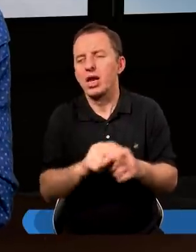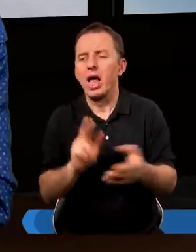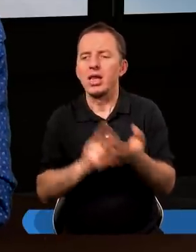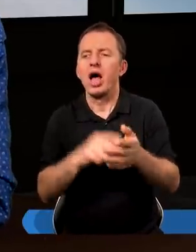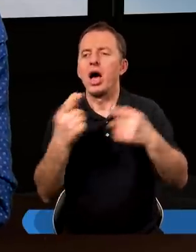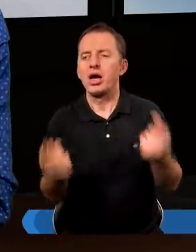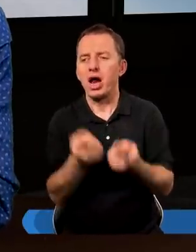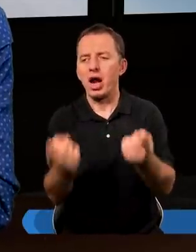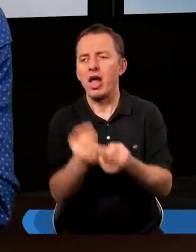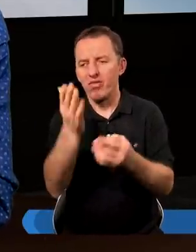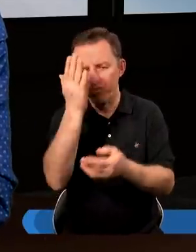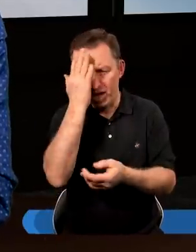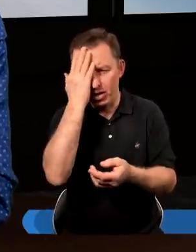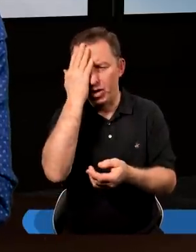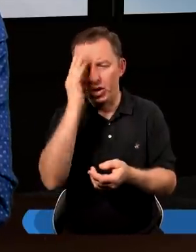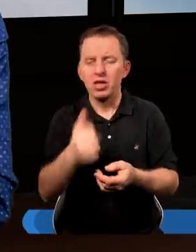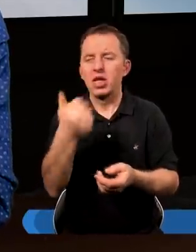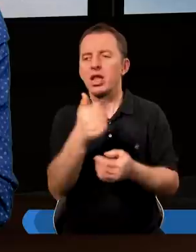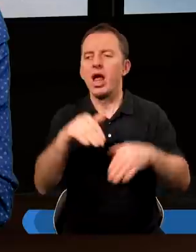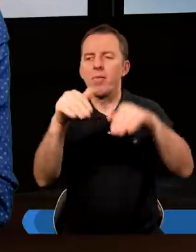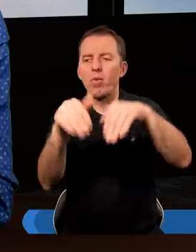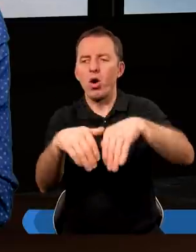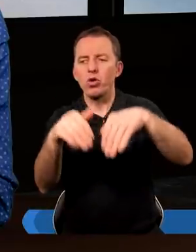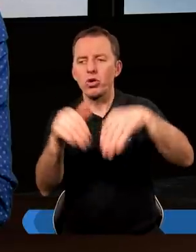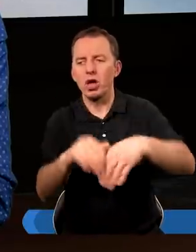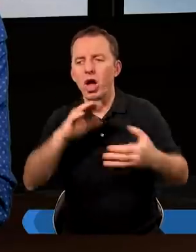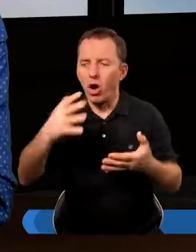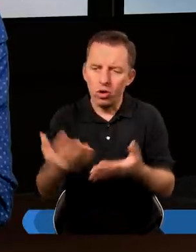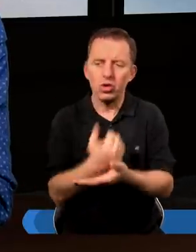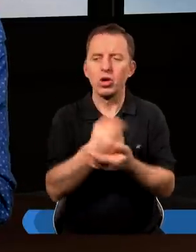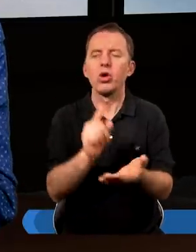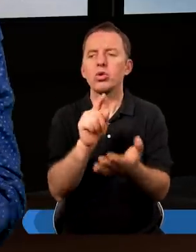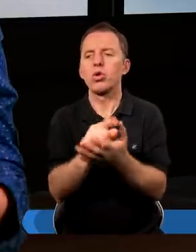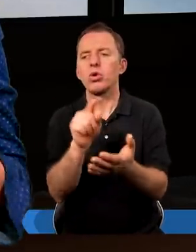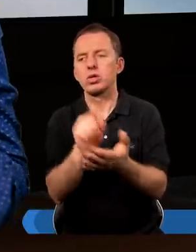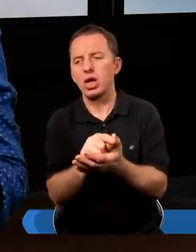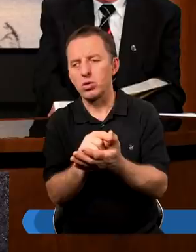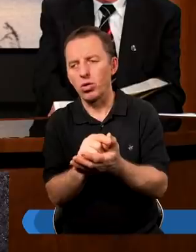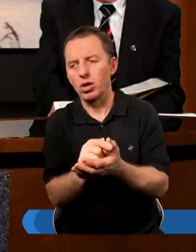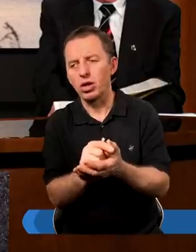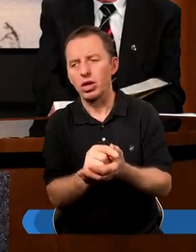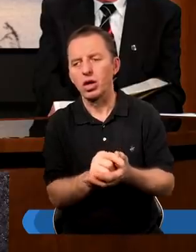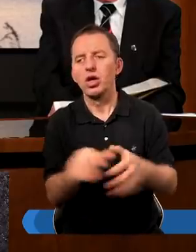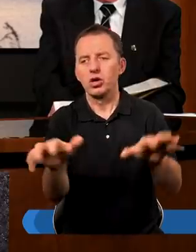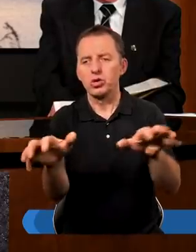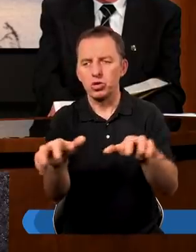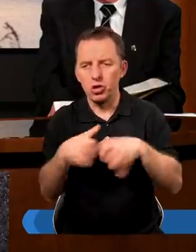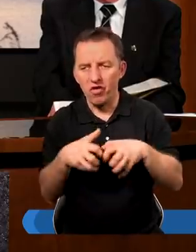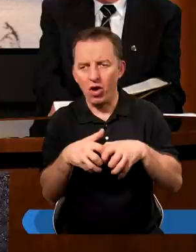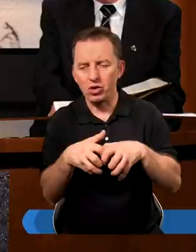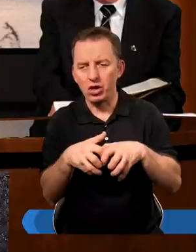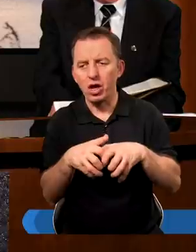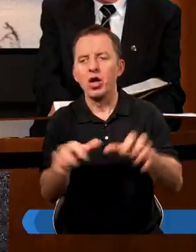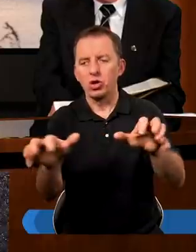na reklamę, bo wiedzą, że to jest jedyna możliwość osiągnięcia sukcesu. Chciwość.